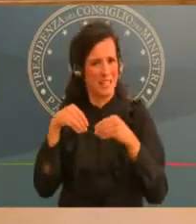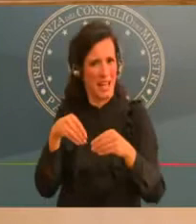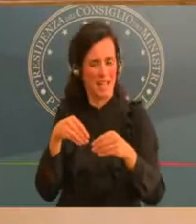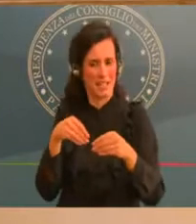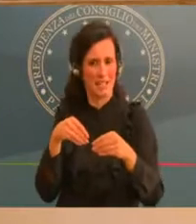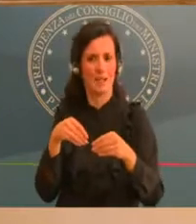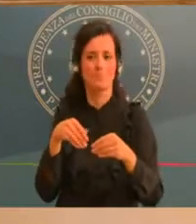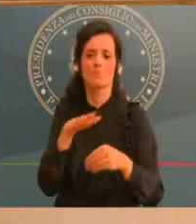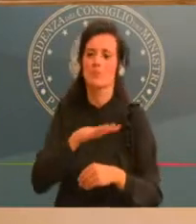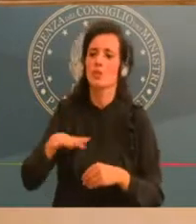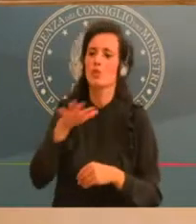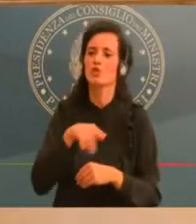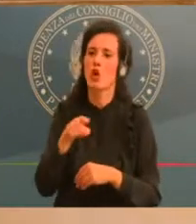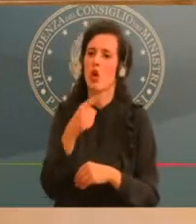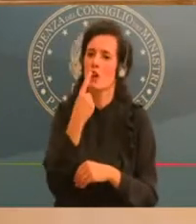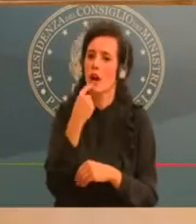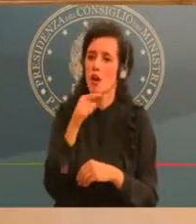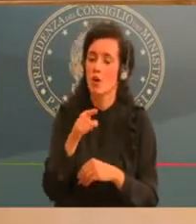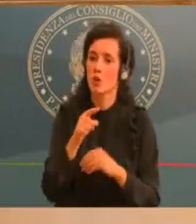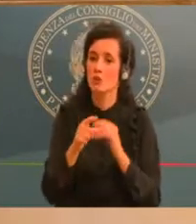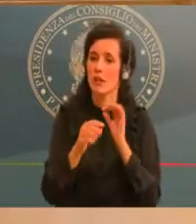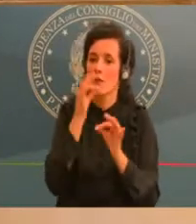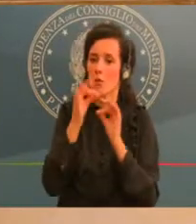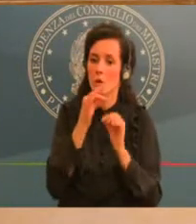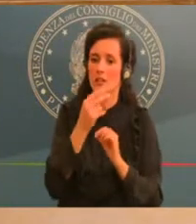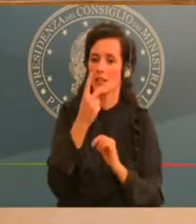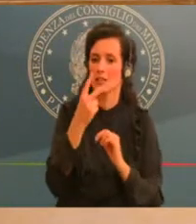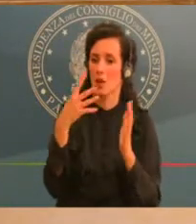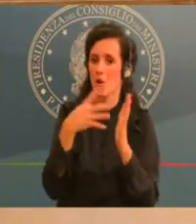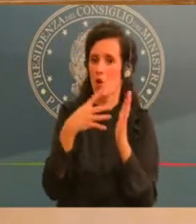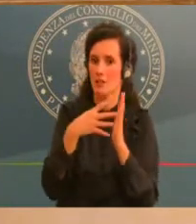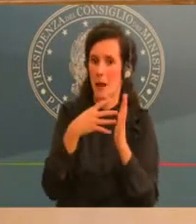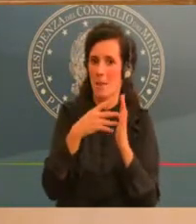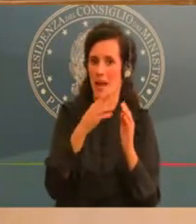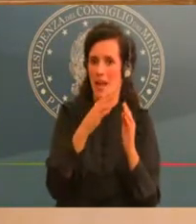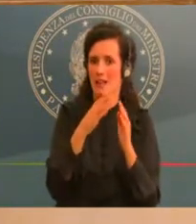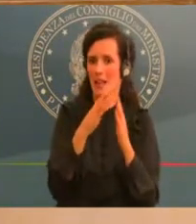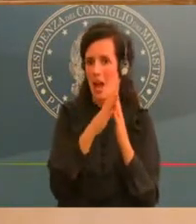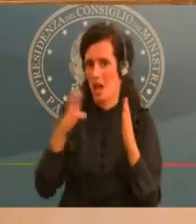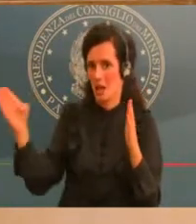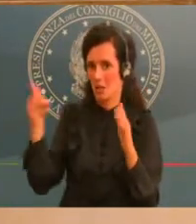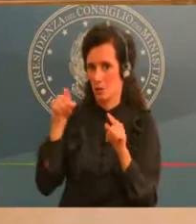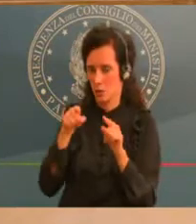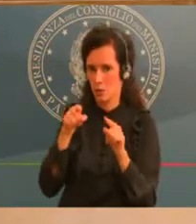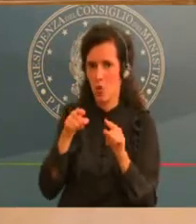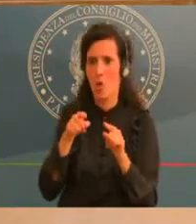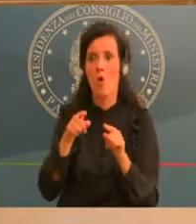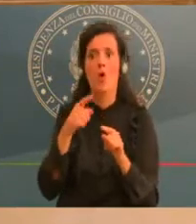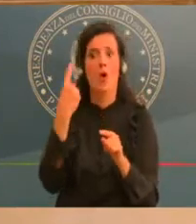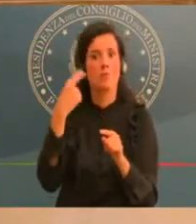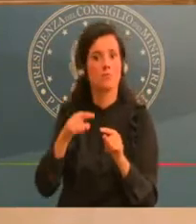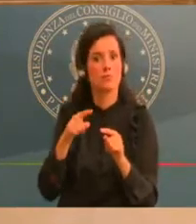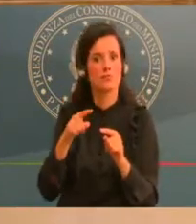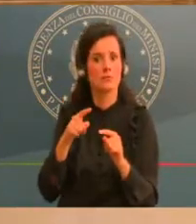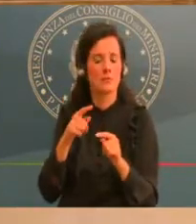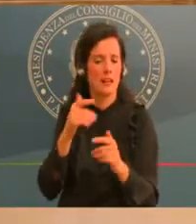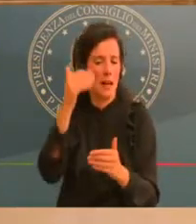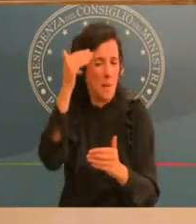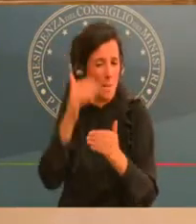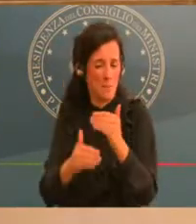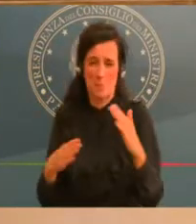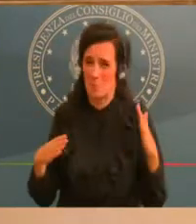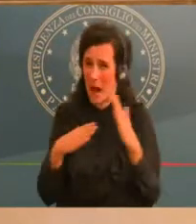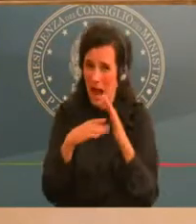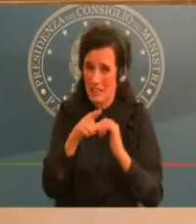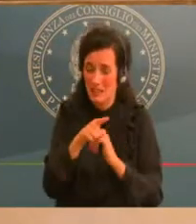abbiamo raggiunto o si potrà arrivare ancora oltre fino a toccare gli alunni più piccoli quindi delle elementari e della prima media